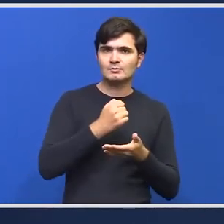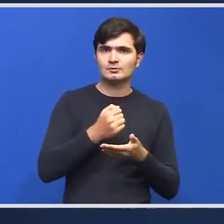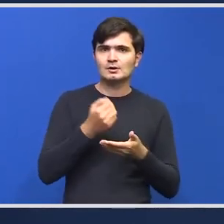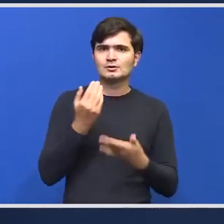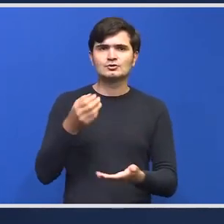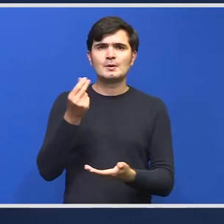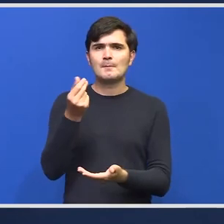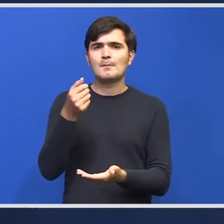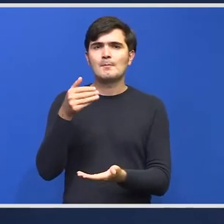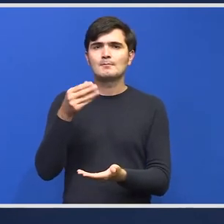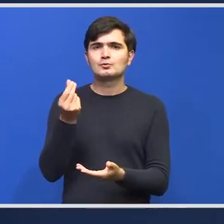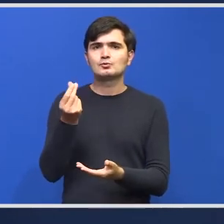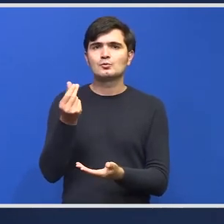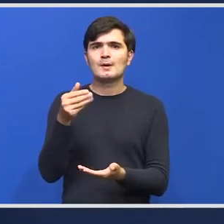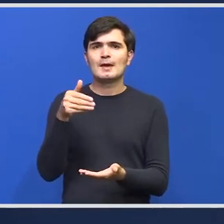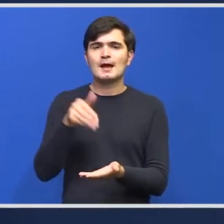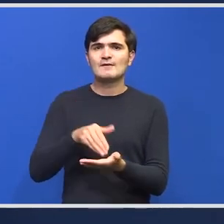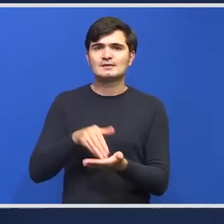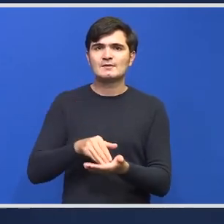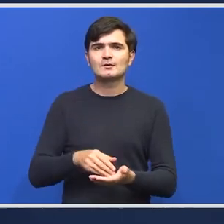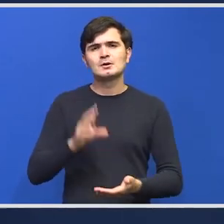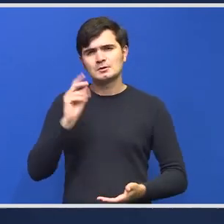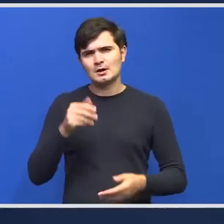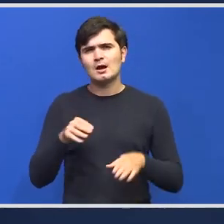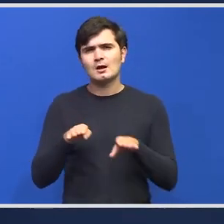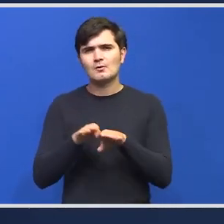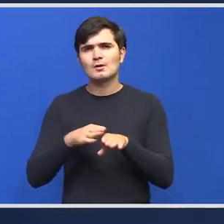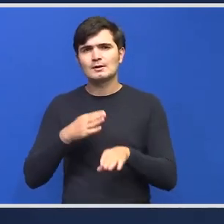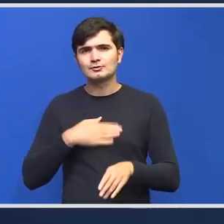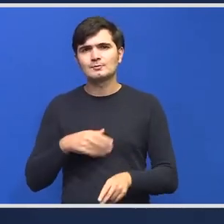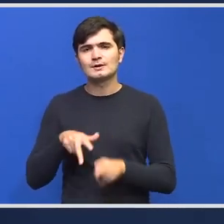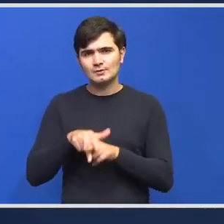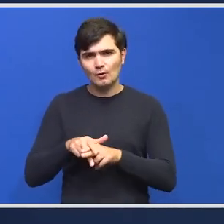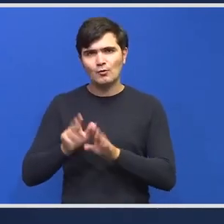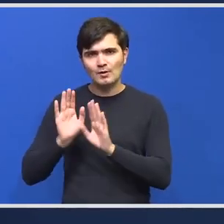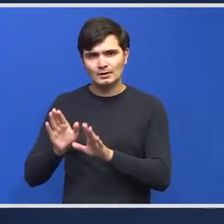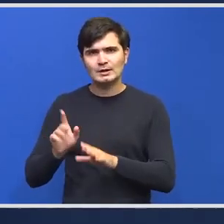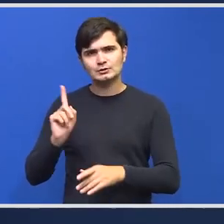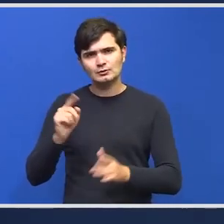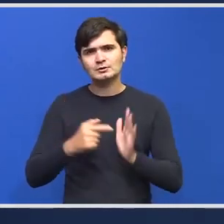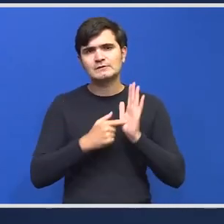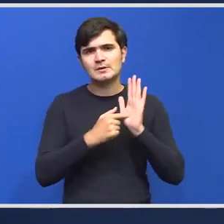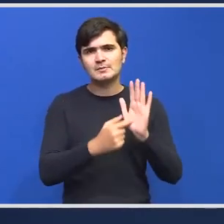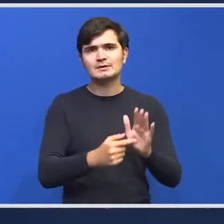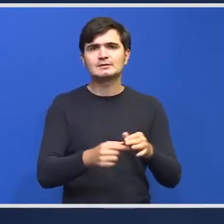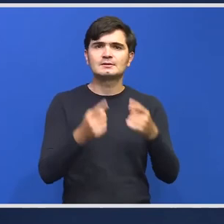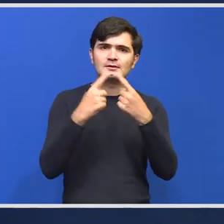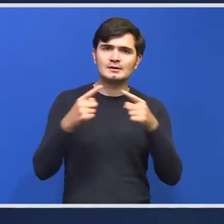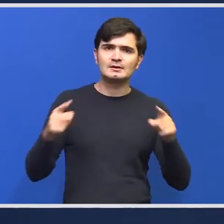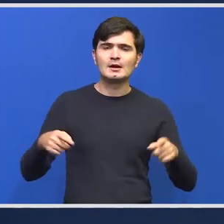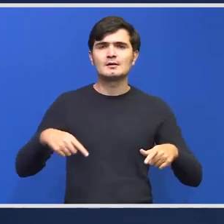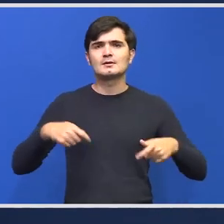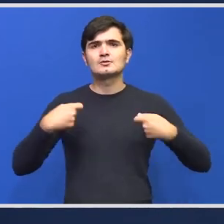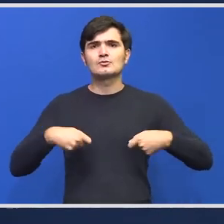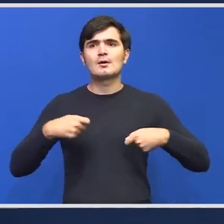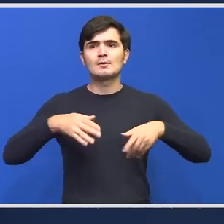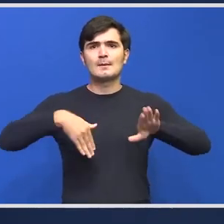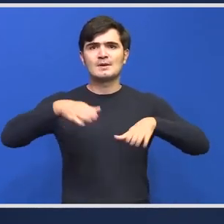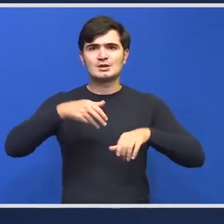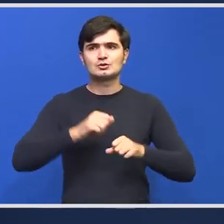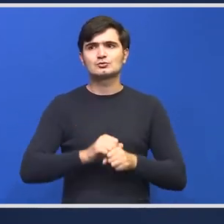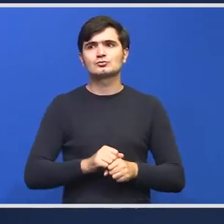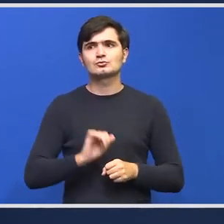sume ați avea nevoie Da, cu siguranță colegii mei s-au ocupat vor prezenta detalii doamna Ministru